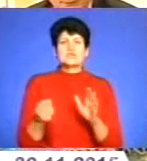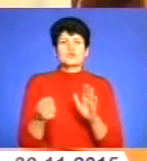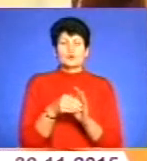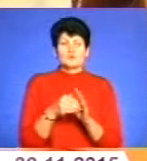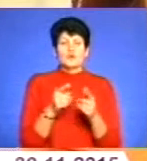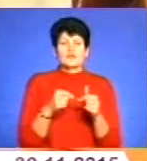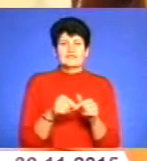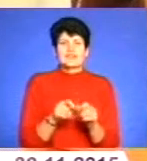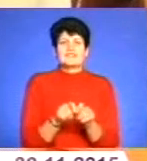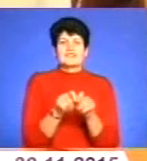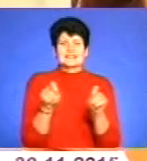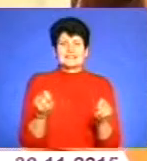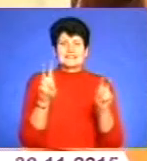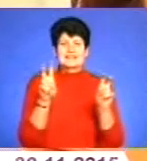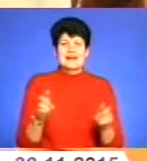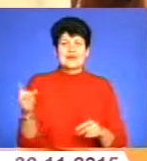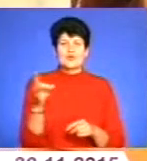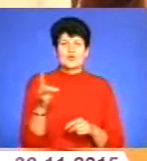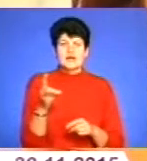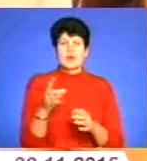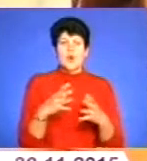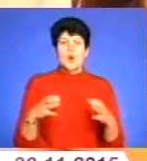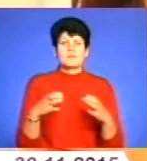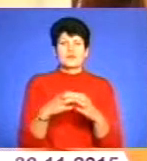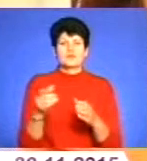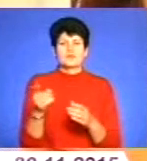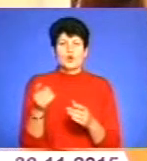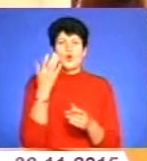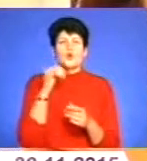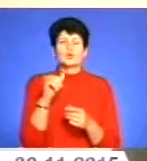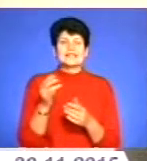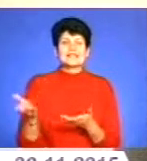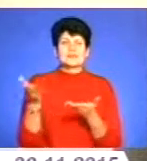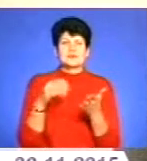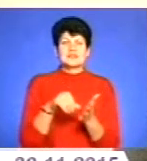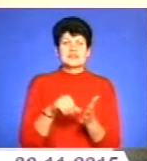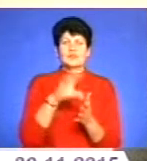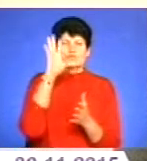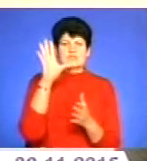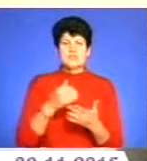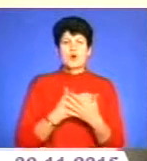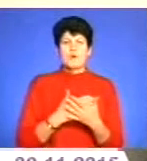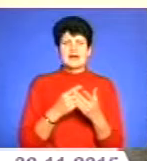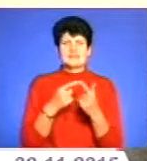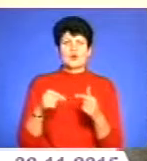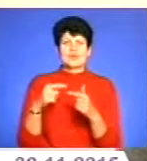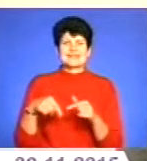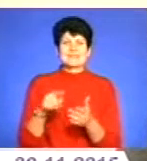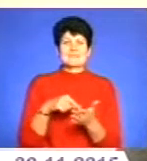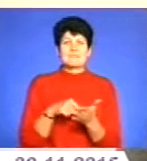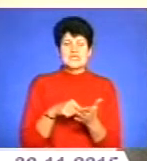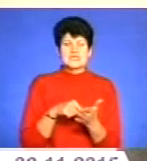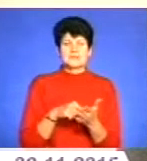відкрите засідання регіонального об'єднання у Тернополі, куди запросили представників усіх громадських організацій міста.